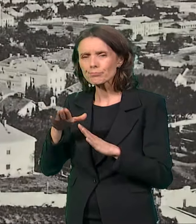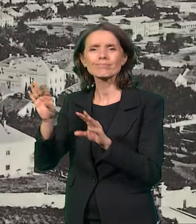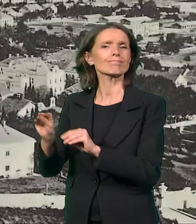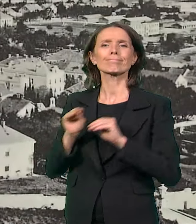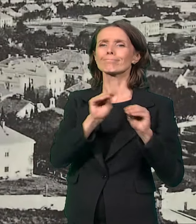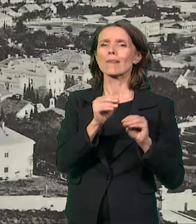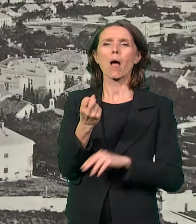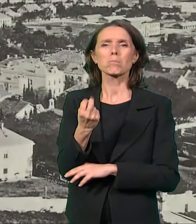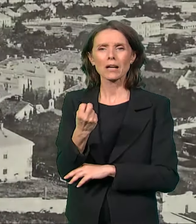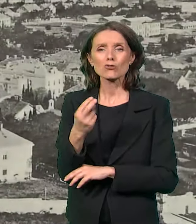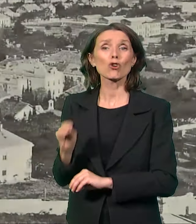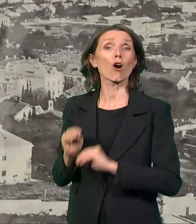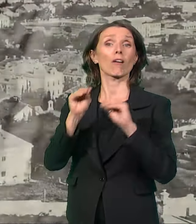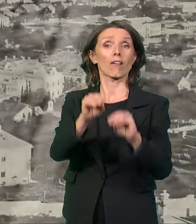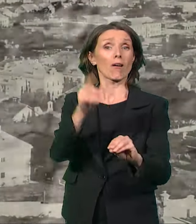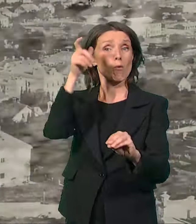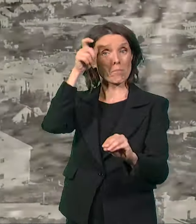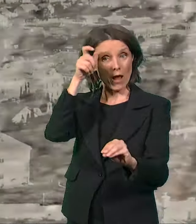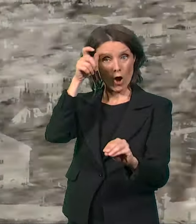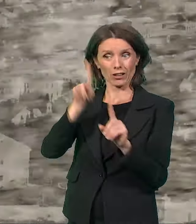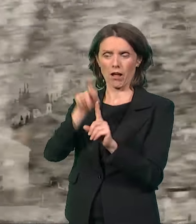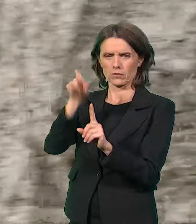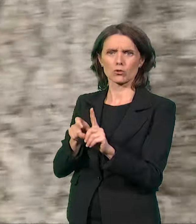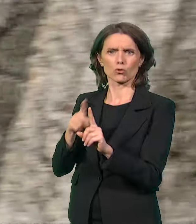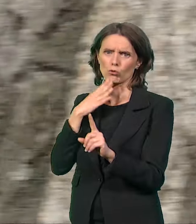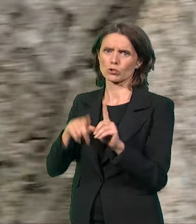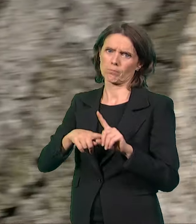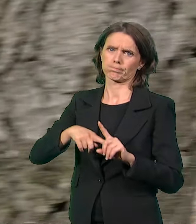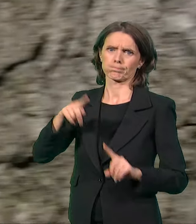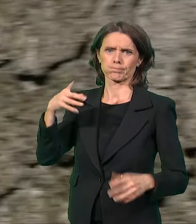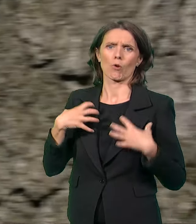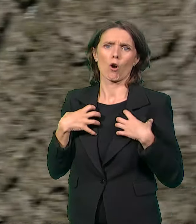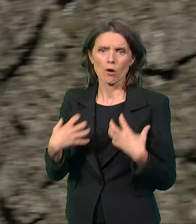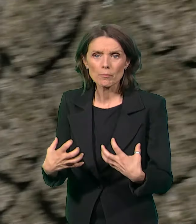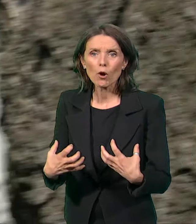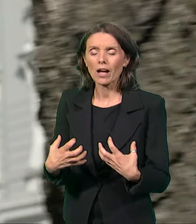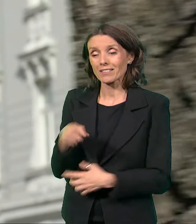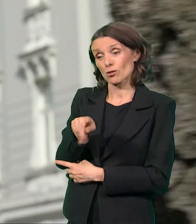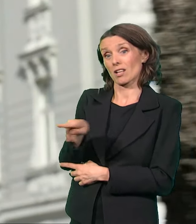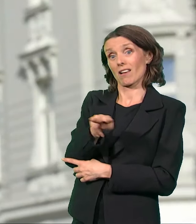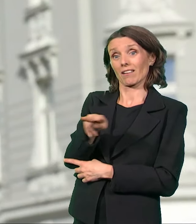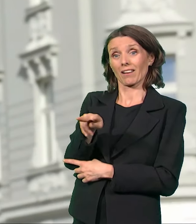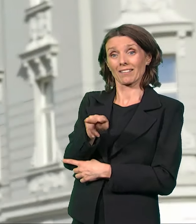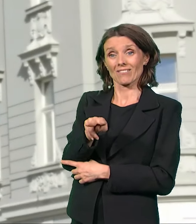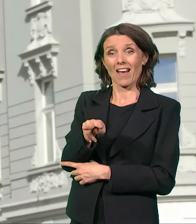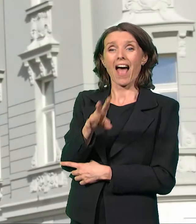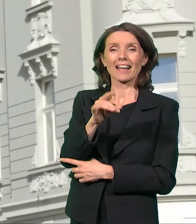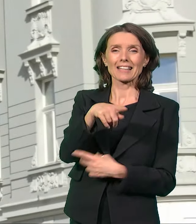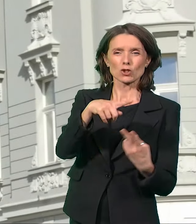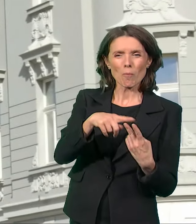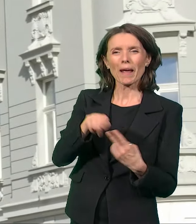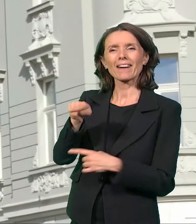i koji je također stekao jedan znatan kapital. Oni su bili glavni inicijatori svih oslobodilačkih